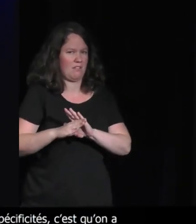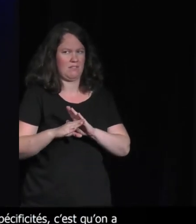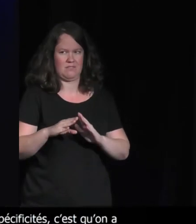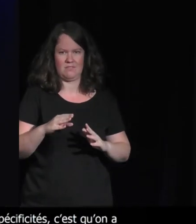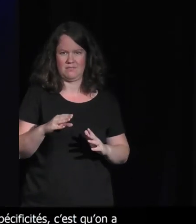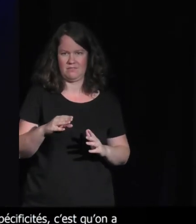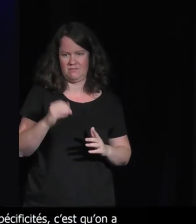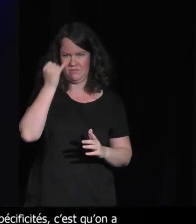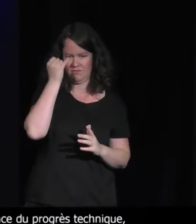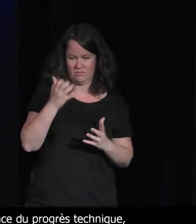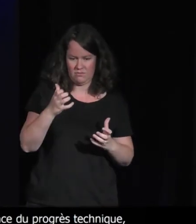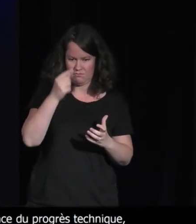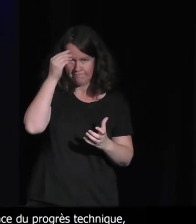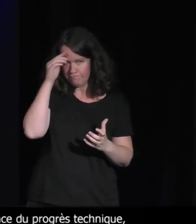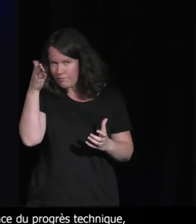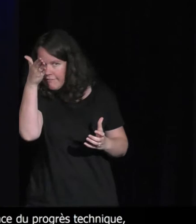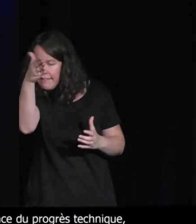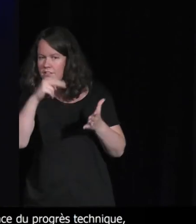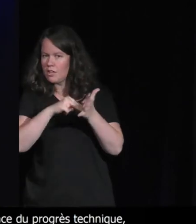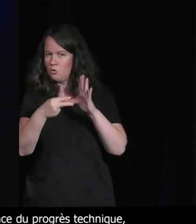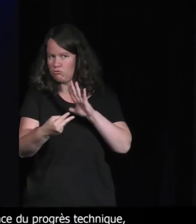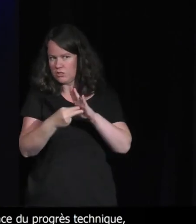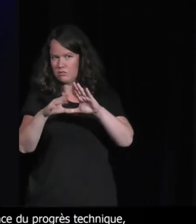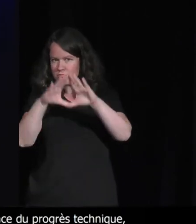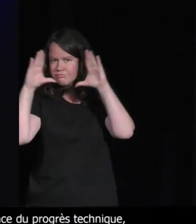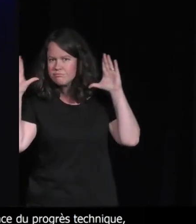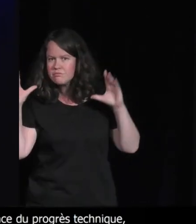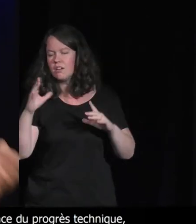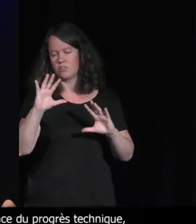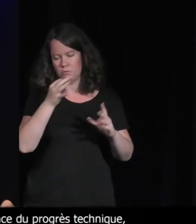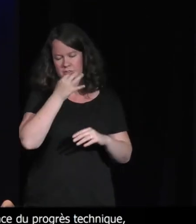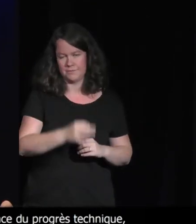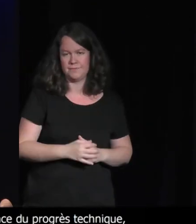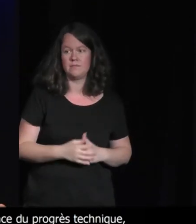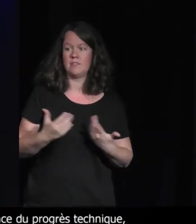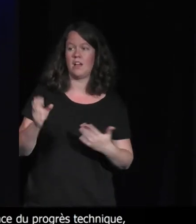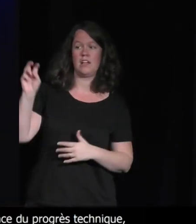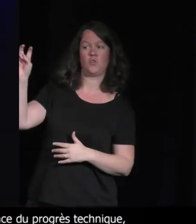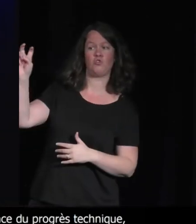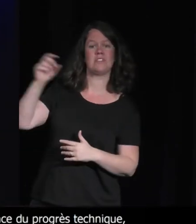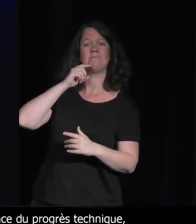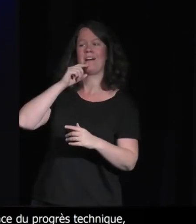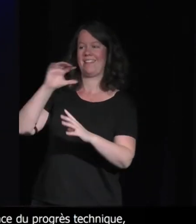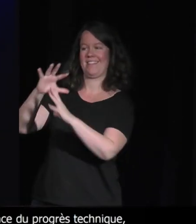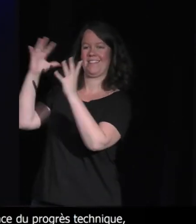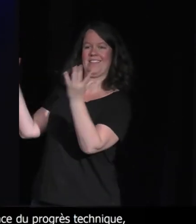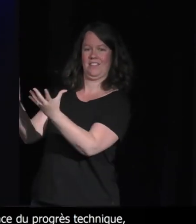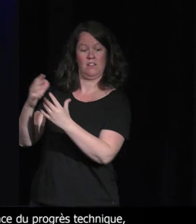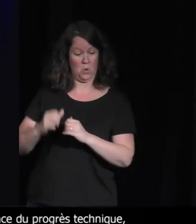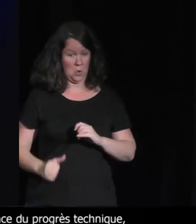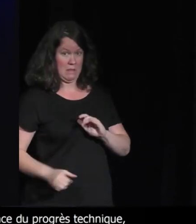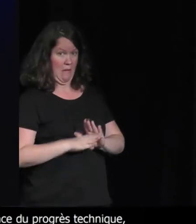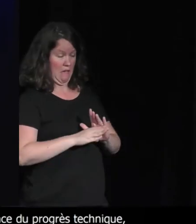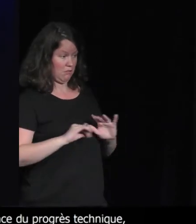de l'avenir technologique. Pour le dire autrement, il me semble que la question écologique telle qu la pose ici, elle était radicalement absente